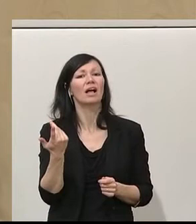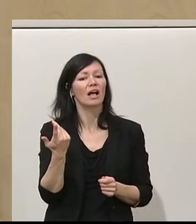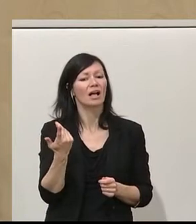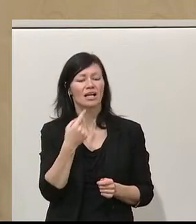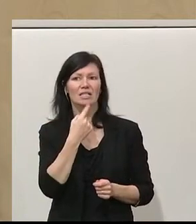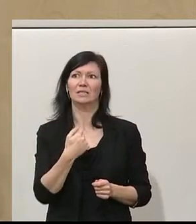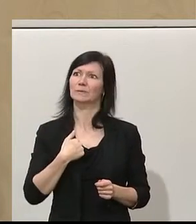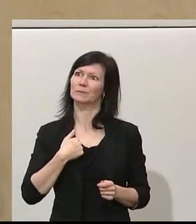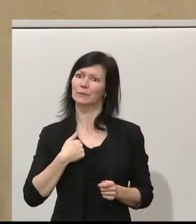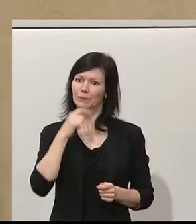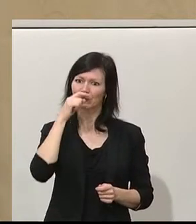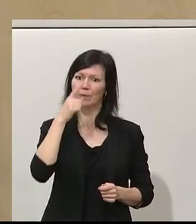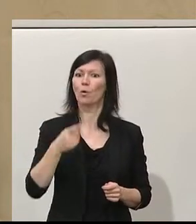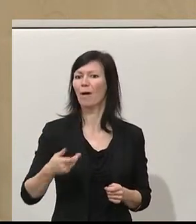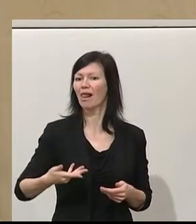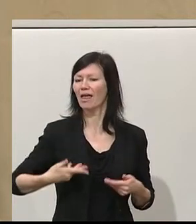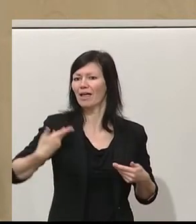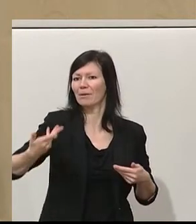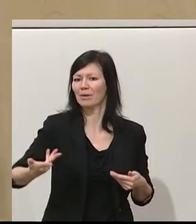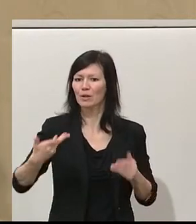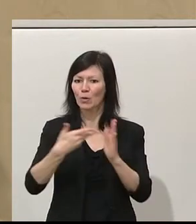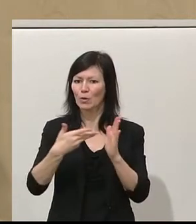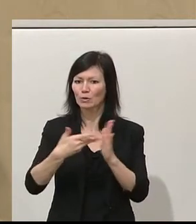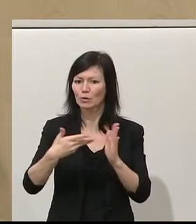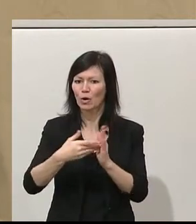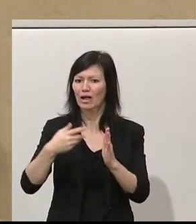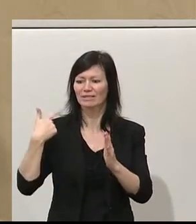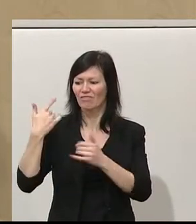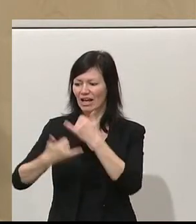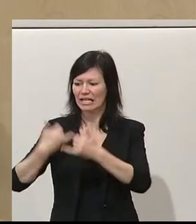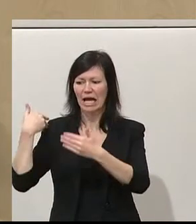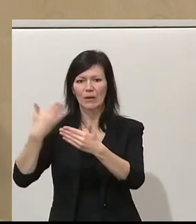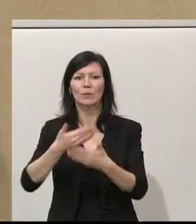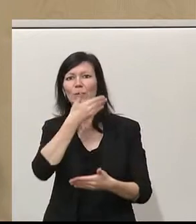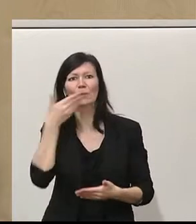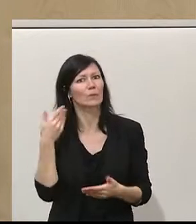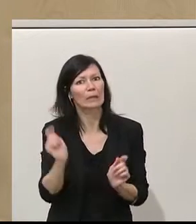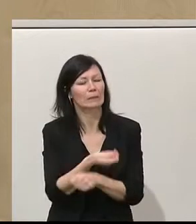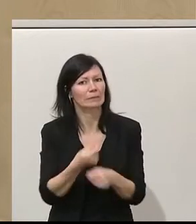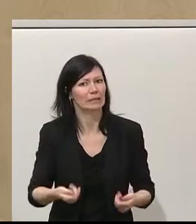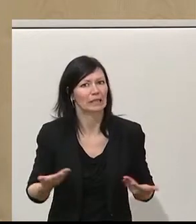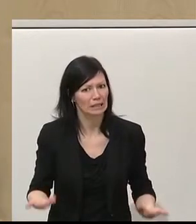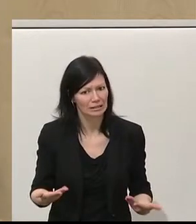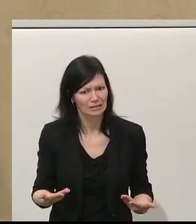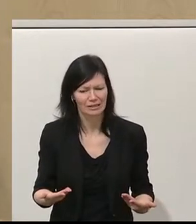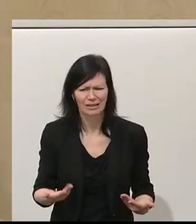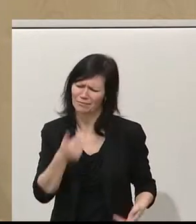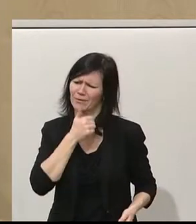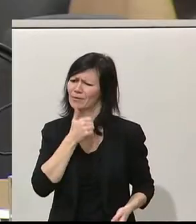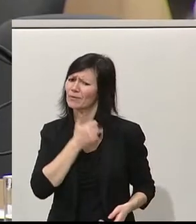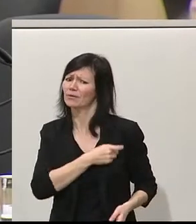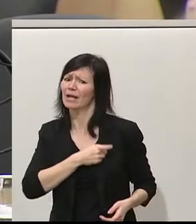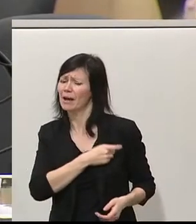Überheblichkeit hier hinausgegangen ist und erklärt hat, Kontrolle hat es die letzten zwei Jahre im Parlament nicht gegeben. Das, was die Grünen hier unterschrieben haben,